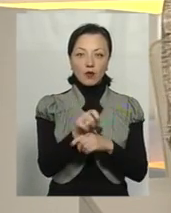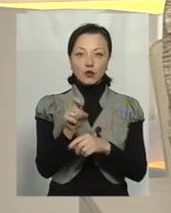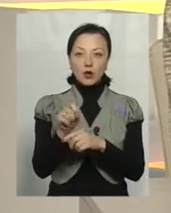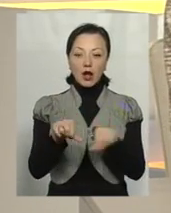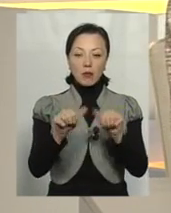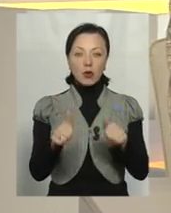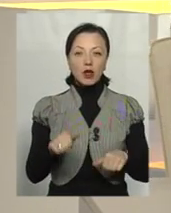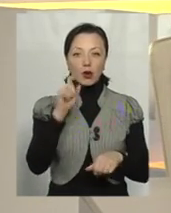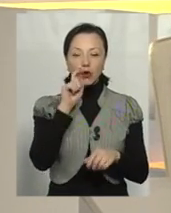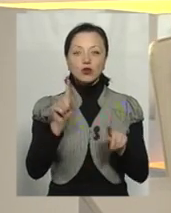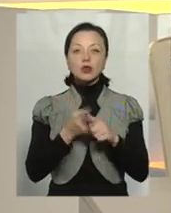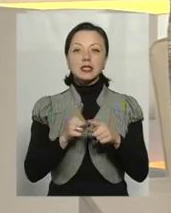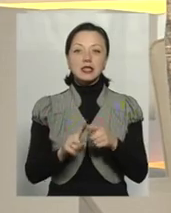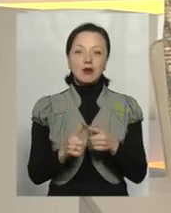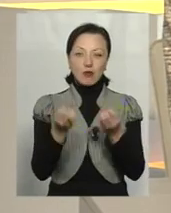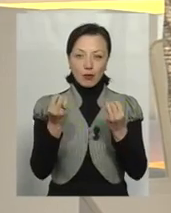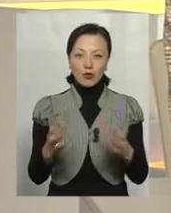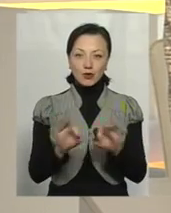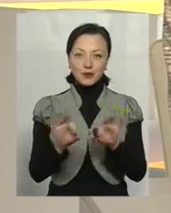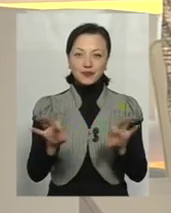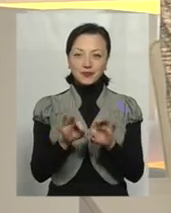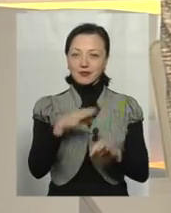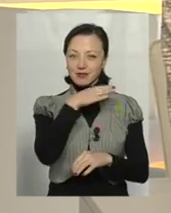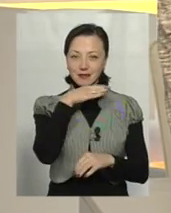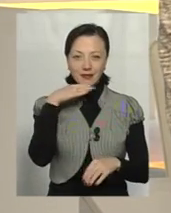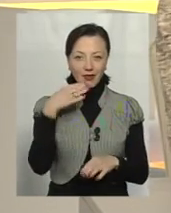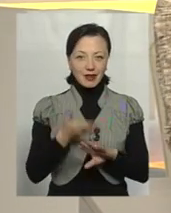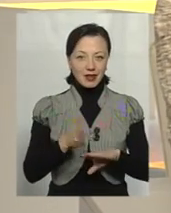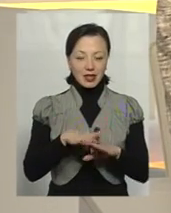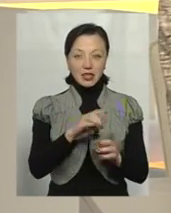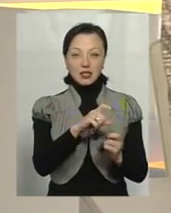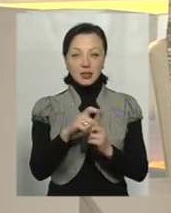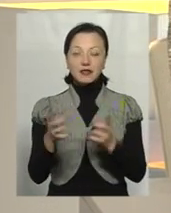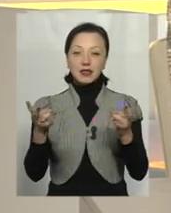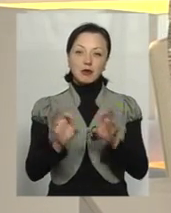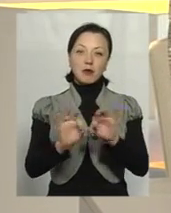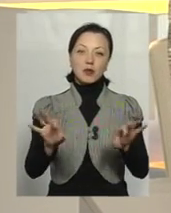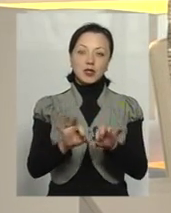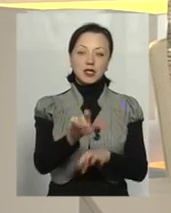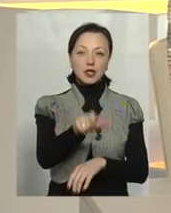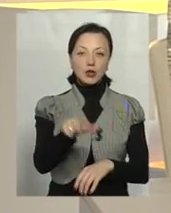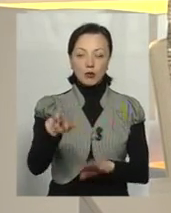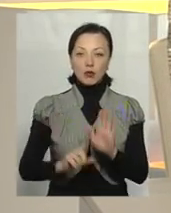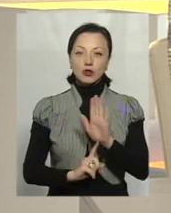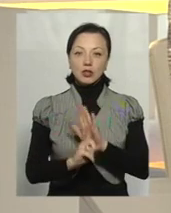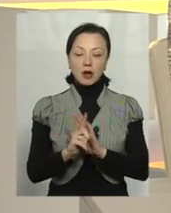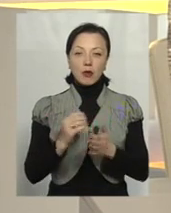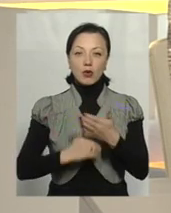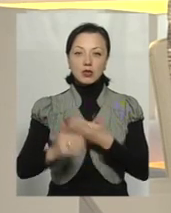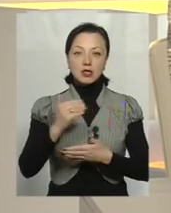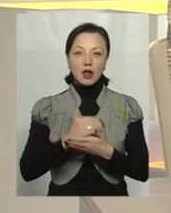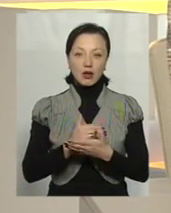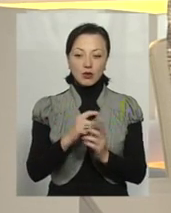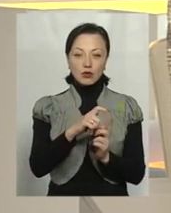Що це таке? Простою мовою. Дуже багато складних слів, правда? Так. Треба пояснити людям. Почнемо з останнього слова –